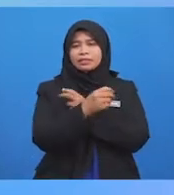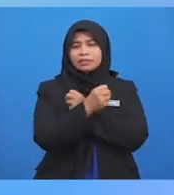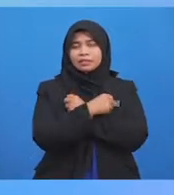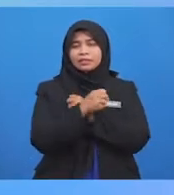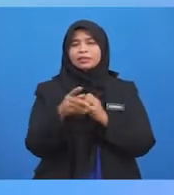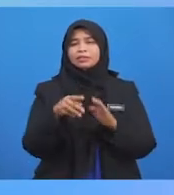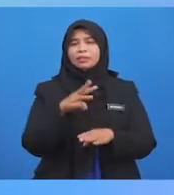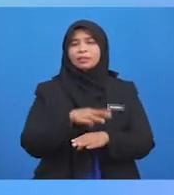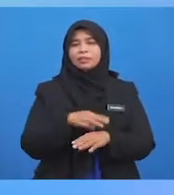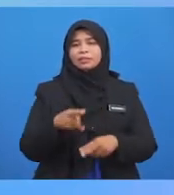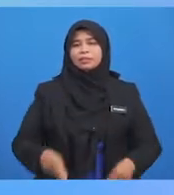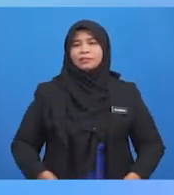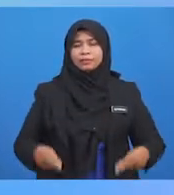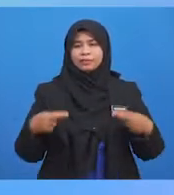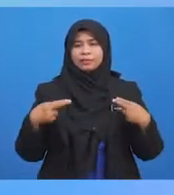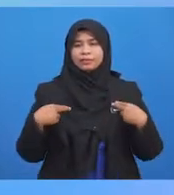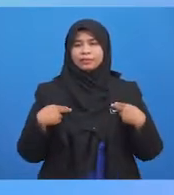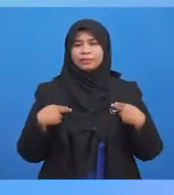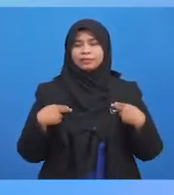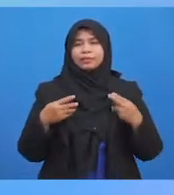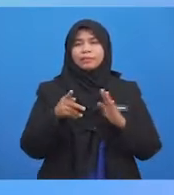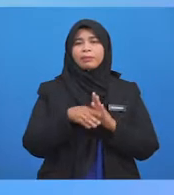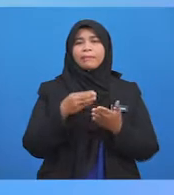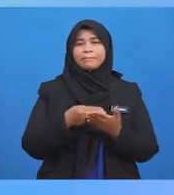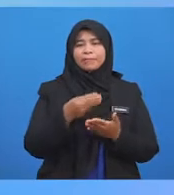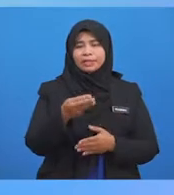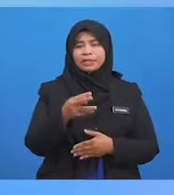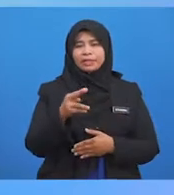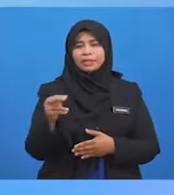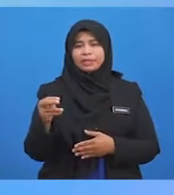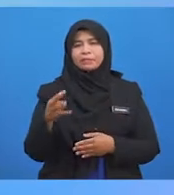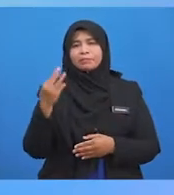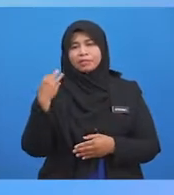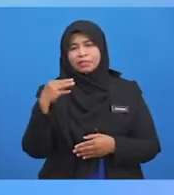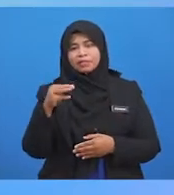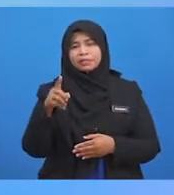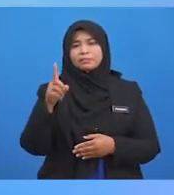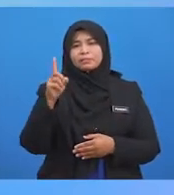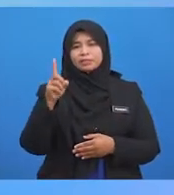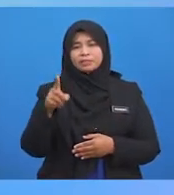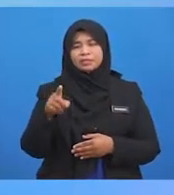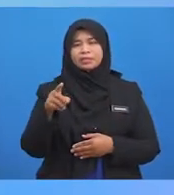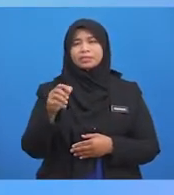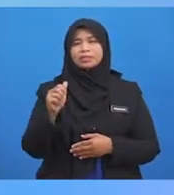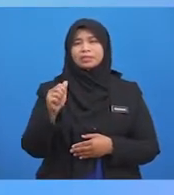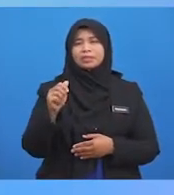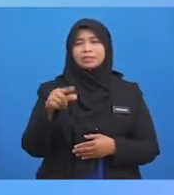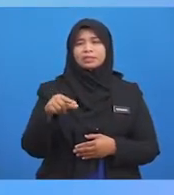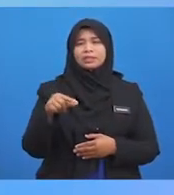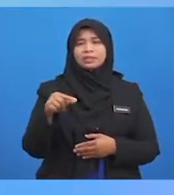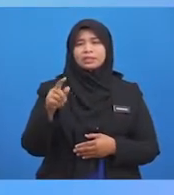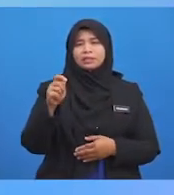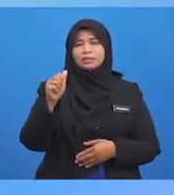Yang melibatkan Ini ialah Pemberian Maka Mestilah Ia Akad